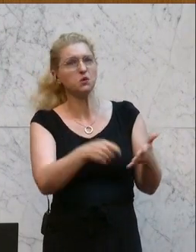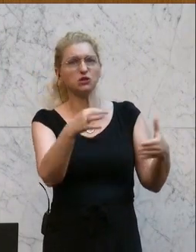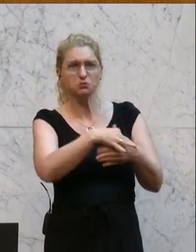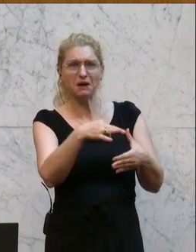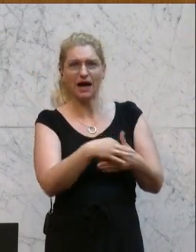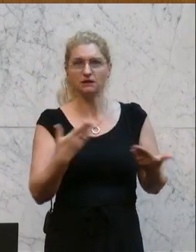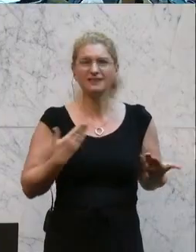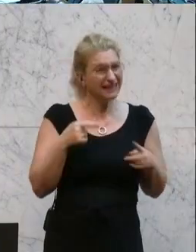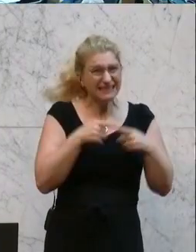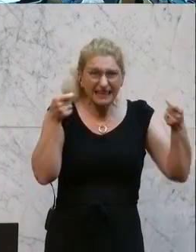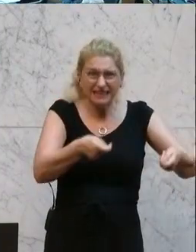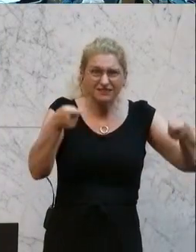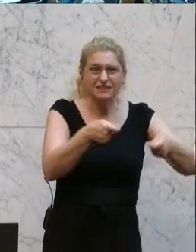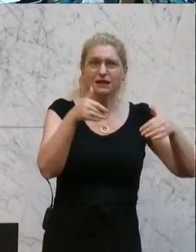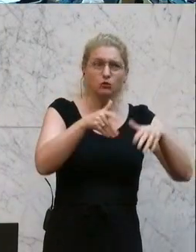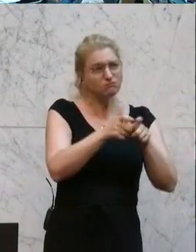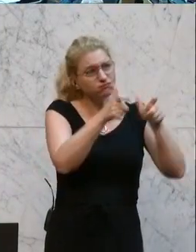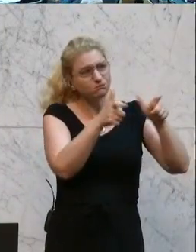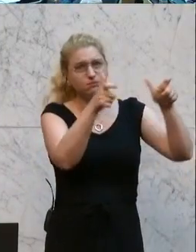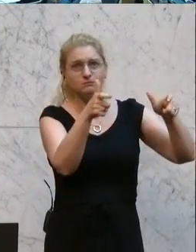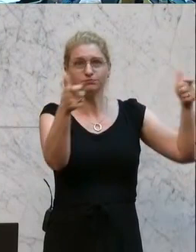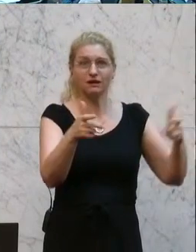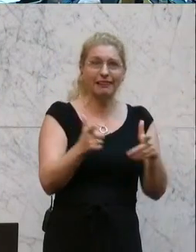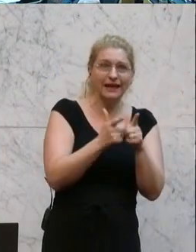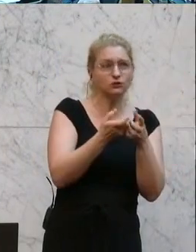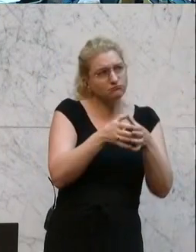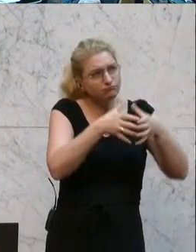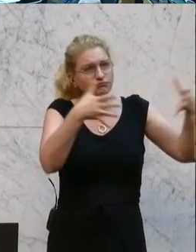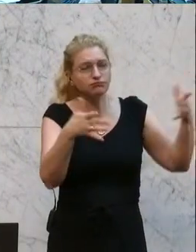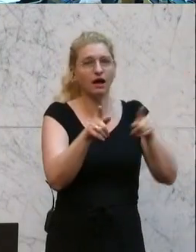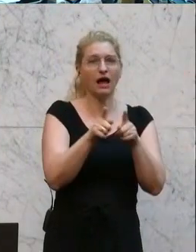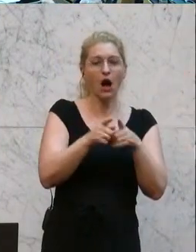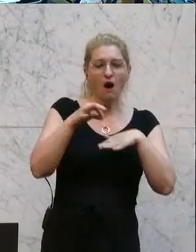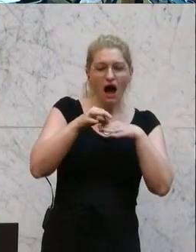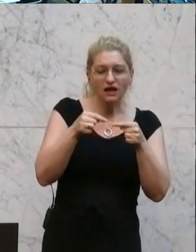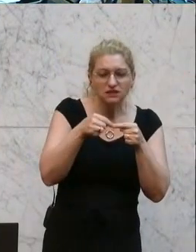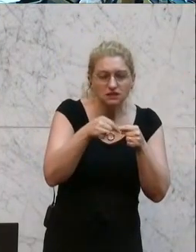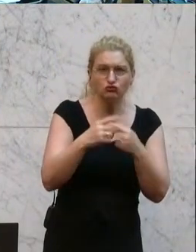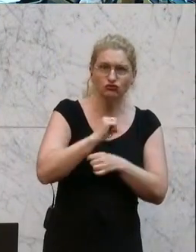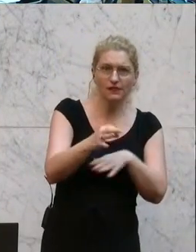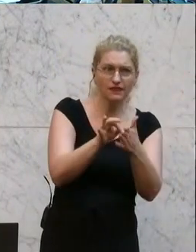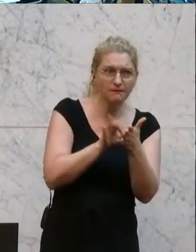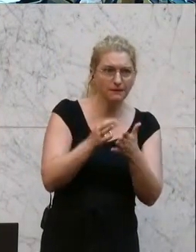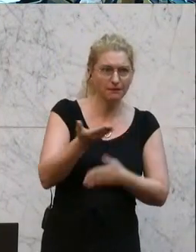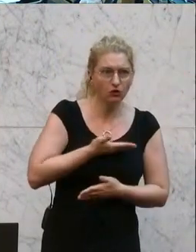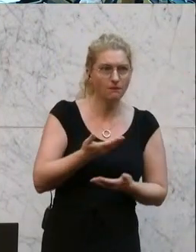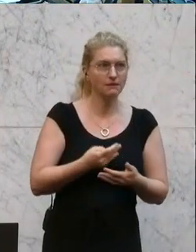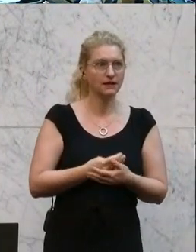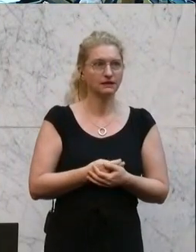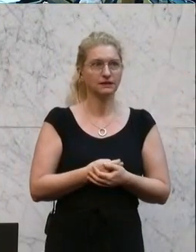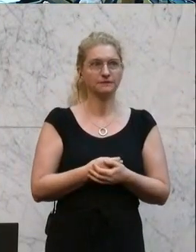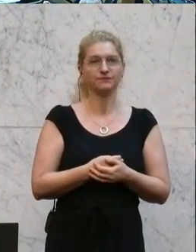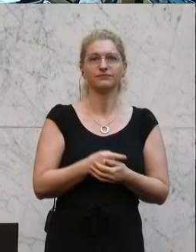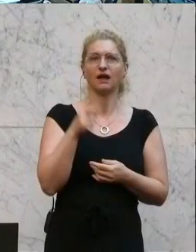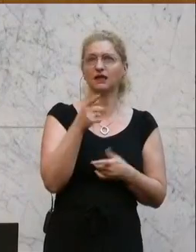Investieren müssen wir endlich, dass die Leistungen wieder passen. Es gibt ein Anrecht auf einen Termin beim Arzt. Das ist der Punkt. Und ja, jetzt ist hier die